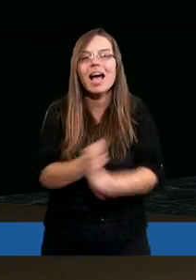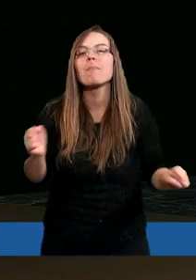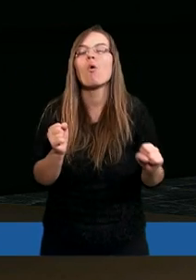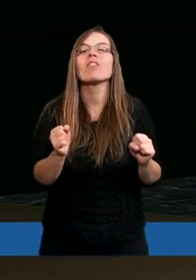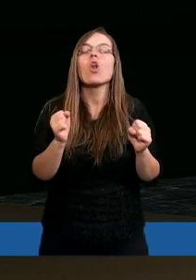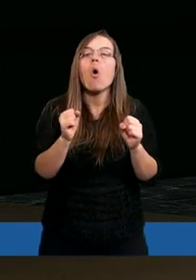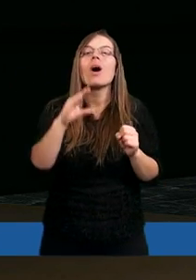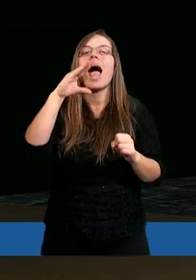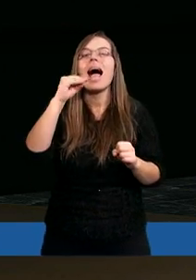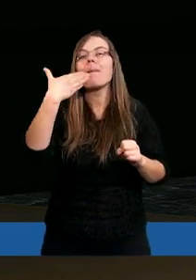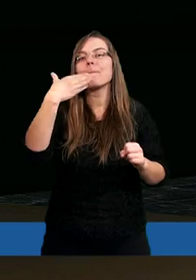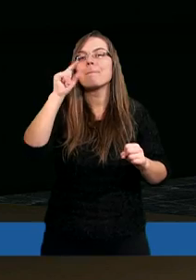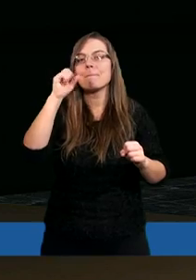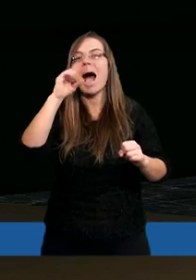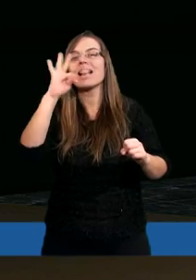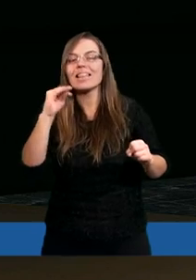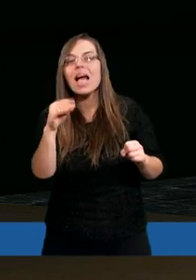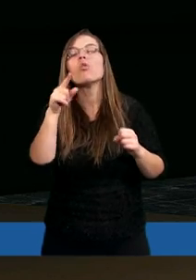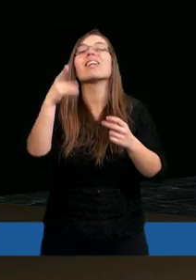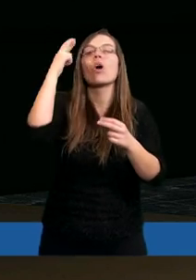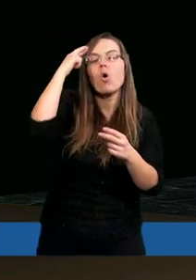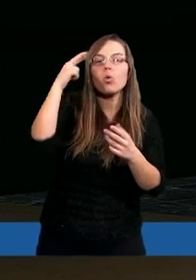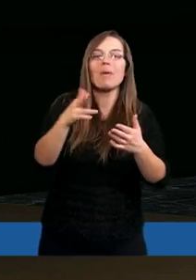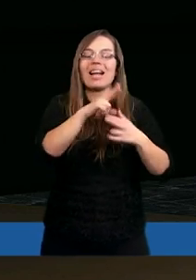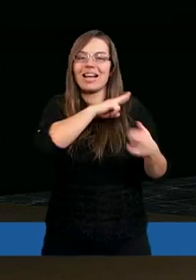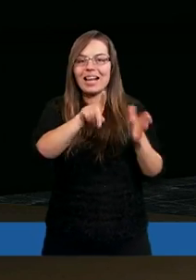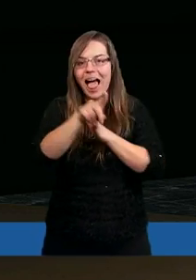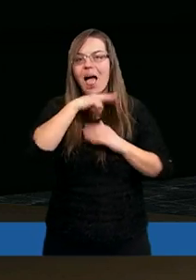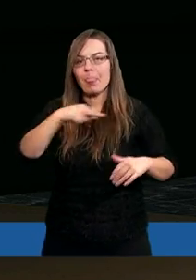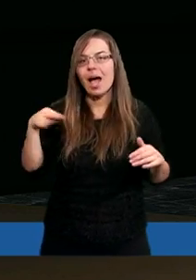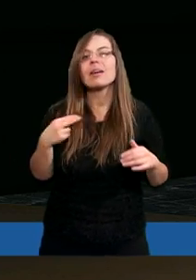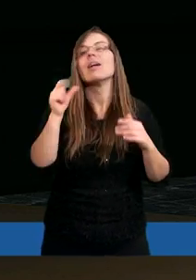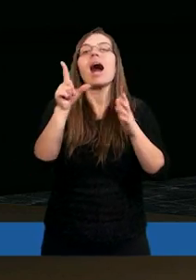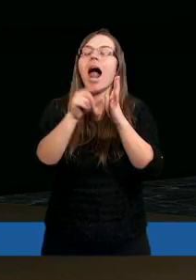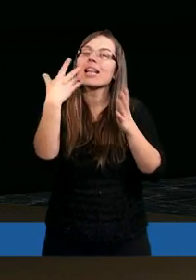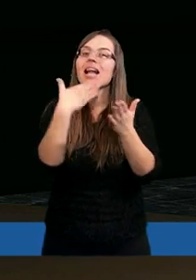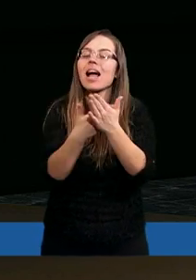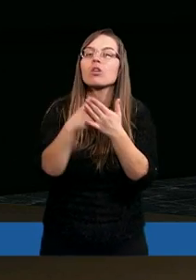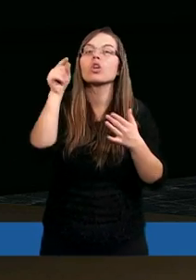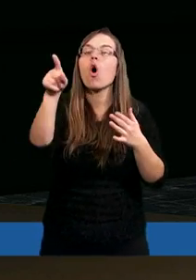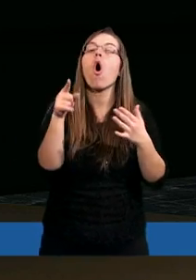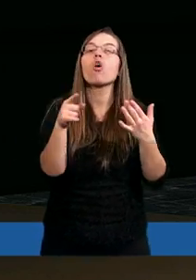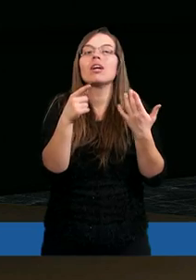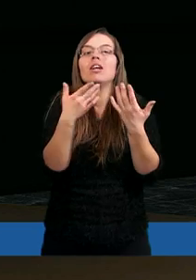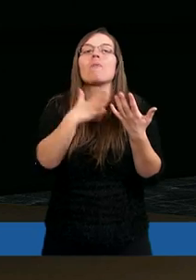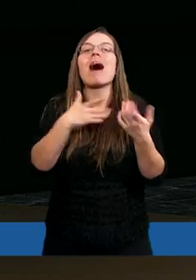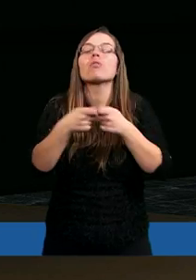zdolność empatii. On doskonale wie, co czujemy. Nie tylko dlatego, że był tutaj, ale dlatego, że nas stworzył.